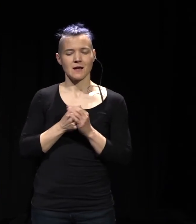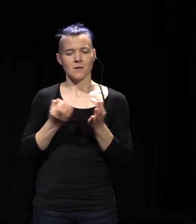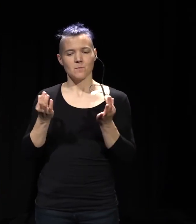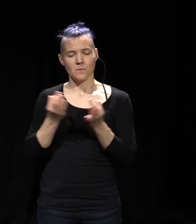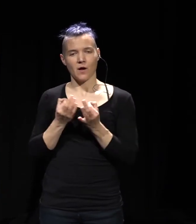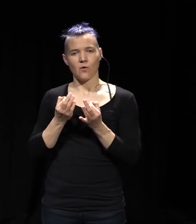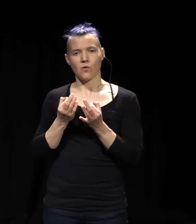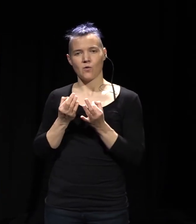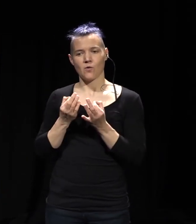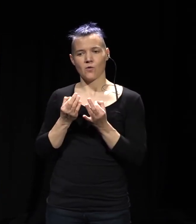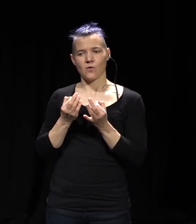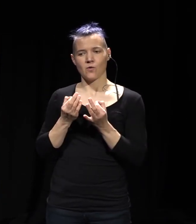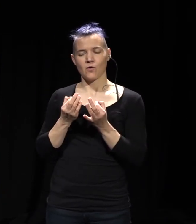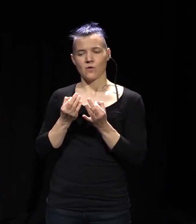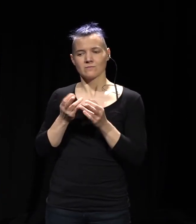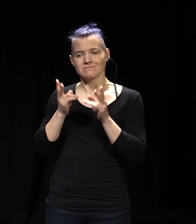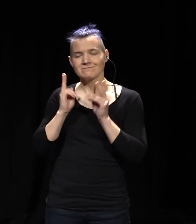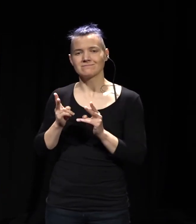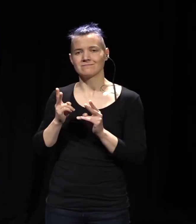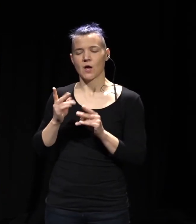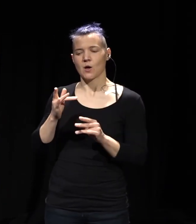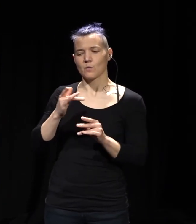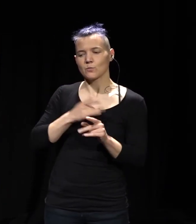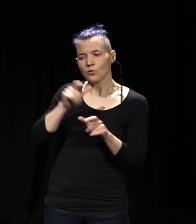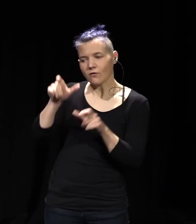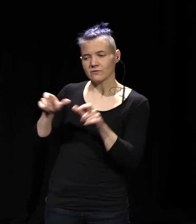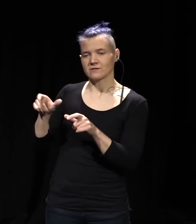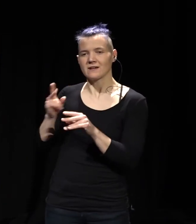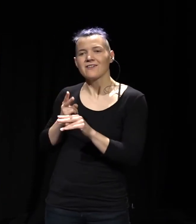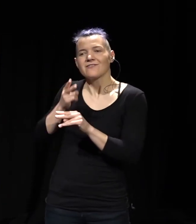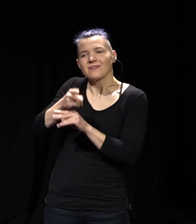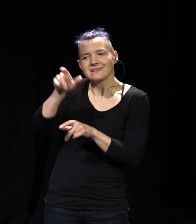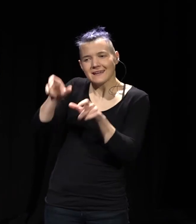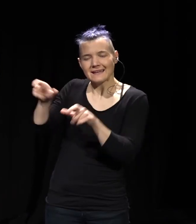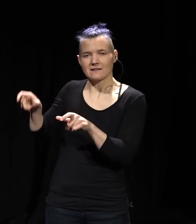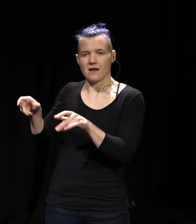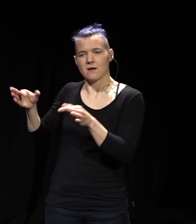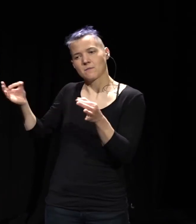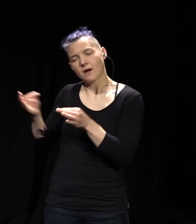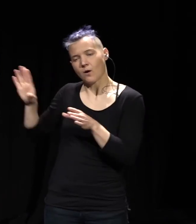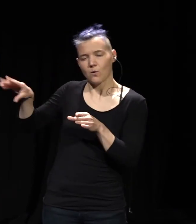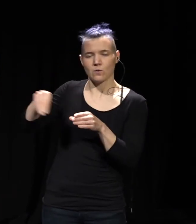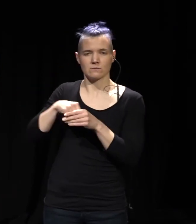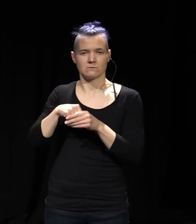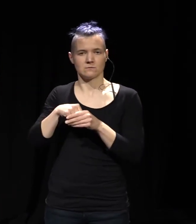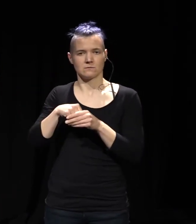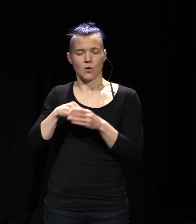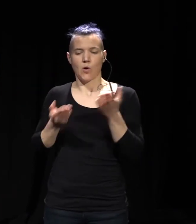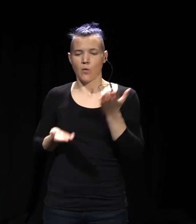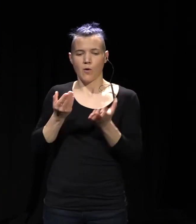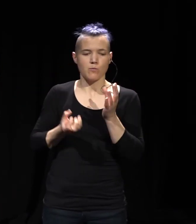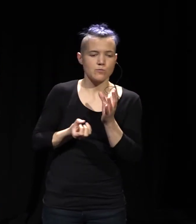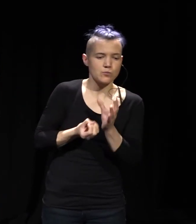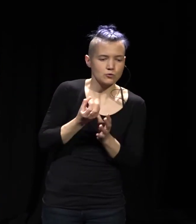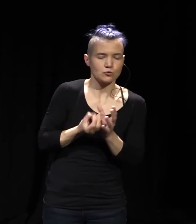immer zugezogen werden. Also sei es bei den Produktionen, bei der Programmgestaltung, also in